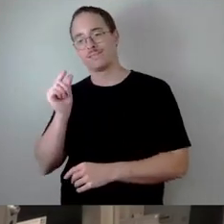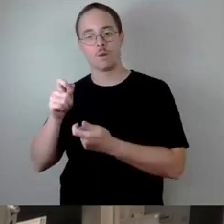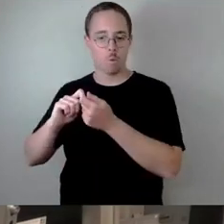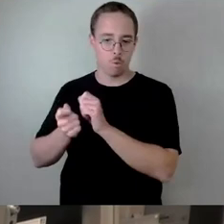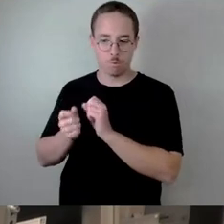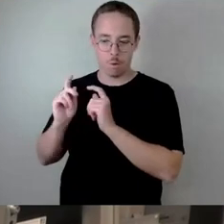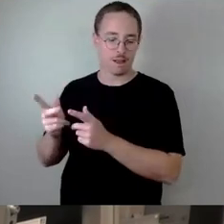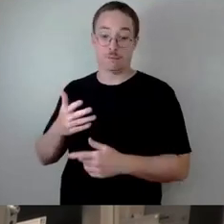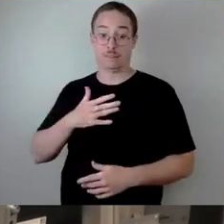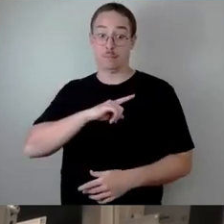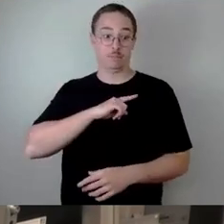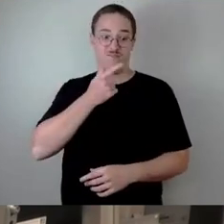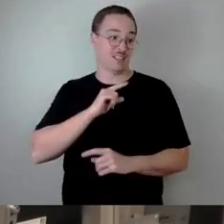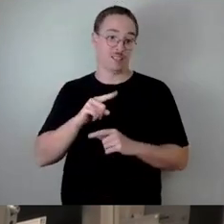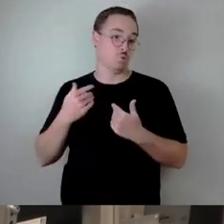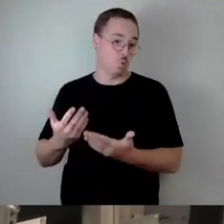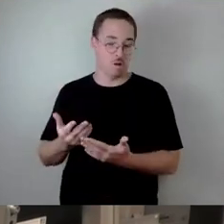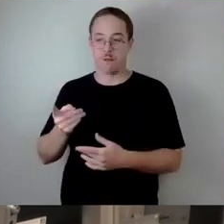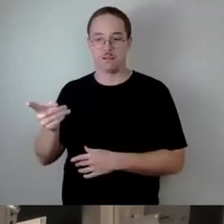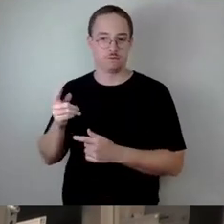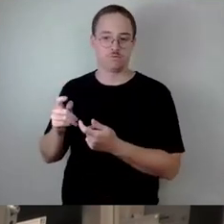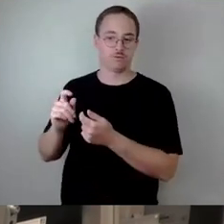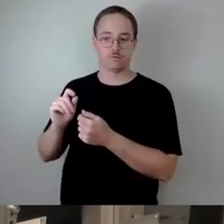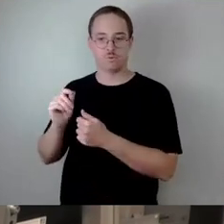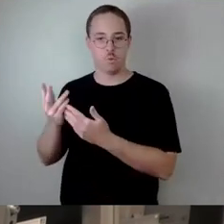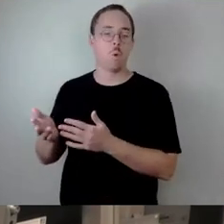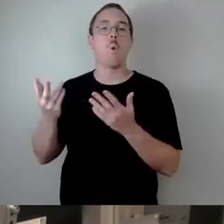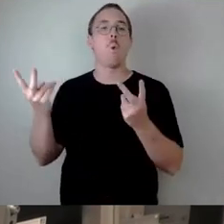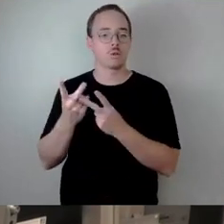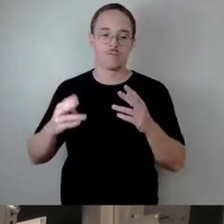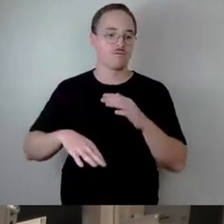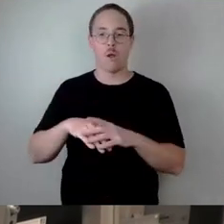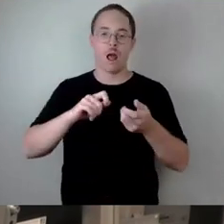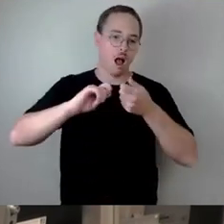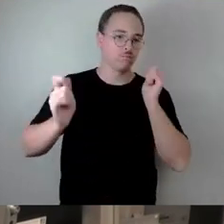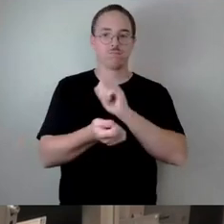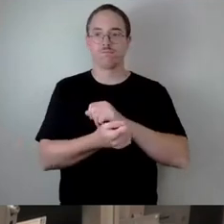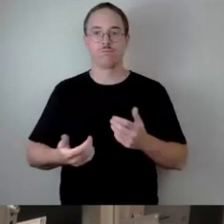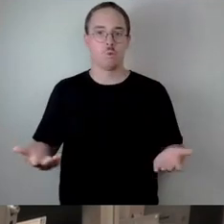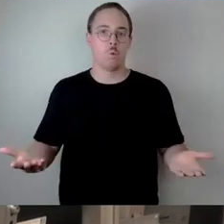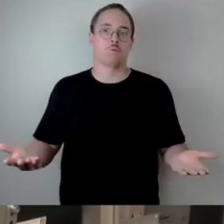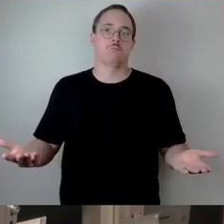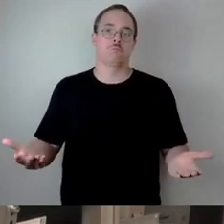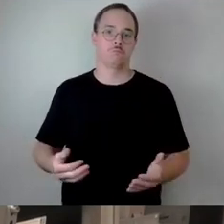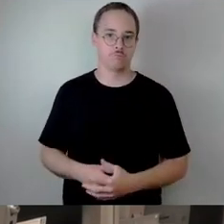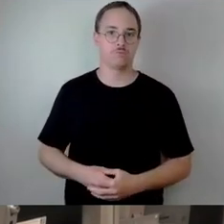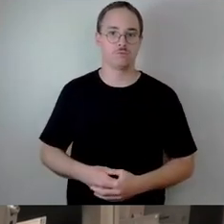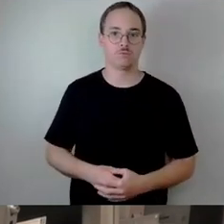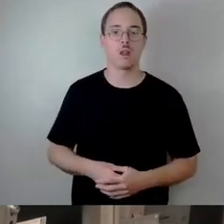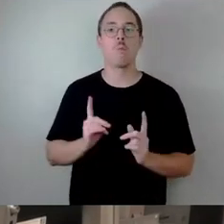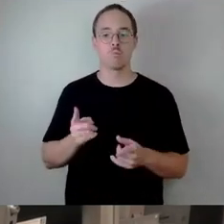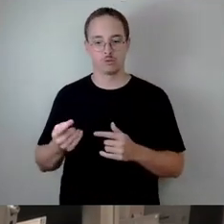Präferenz oder wir machen es ganz anders. Diese Abwägung muss stattfinden. Die sollte aber nicht im Vorfeld jetzt schon über